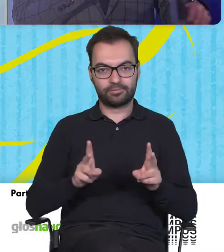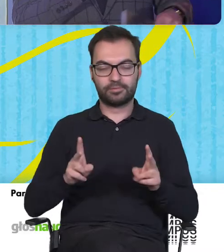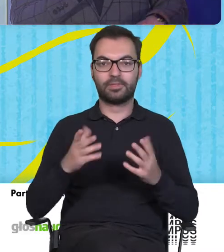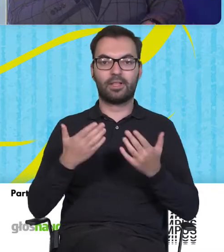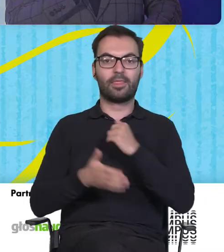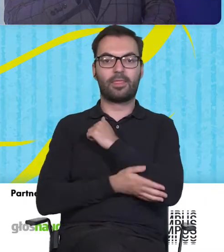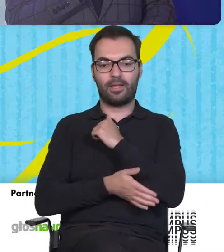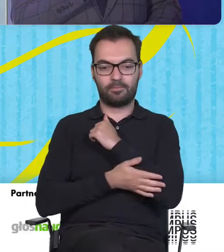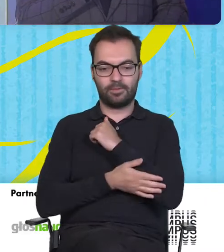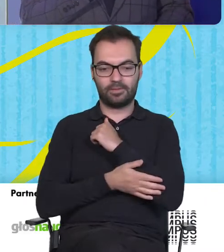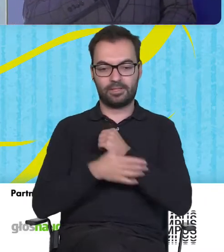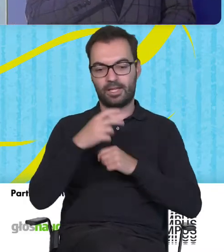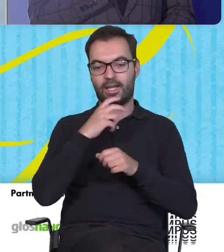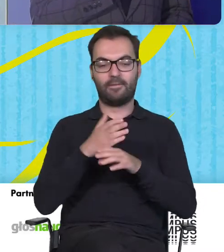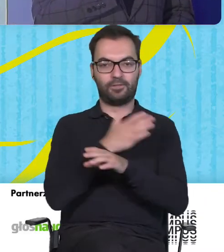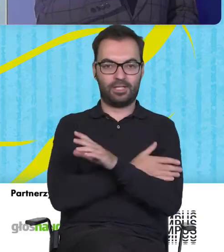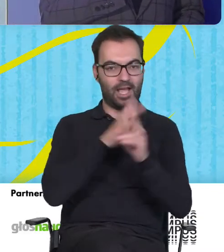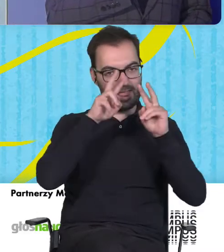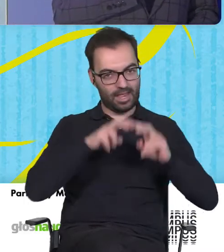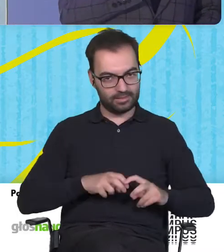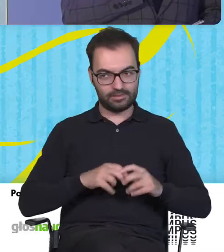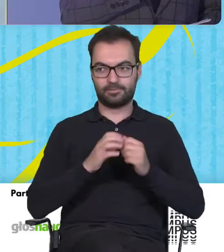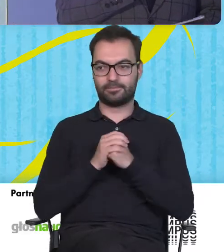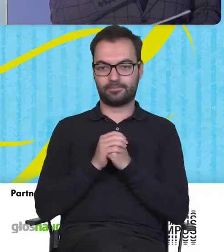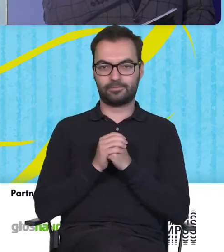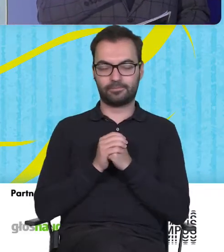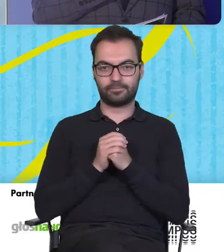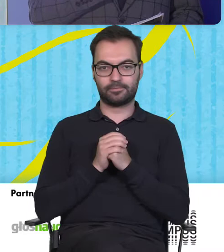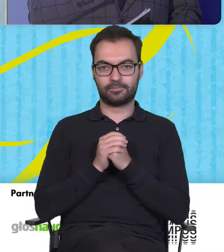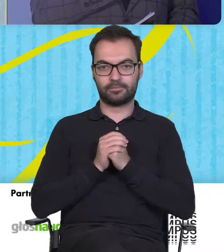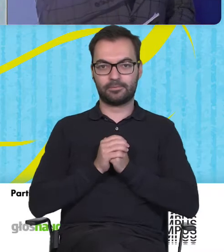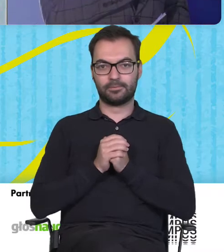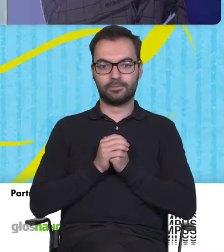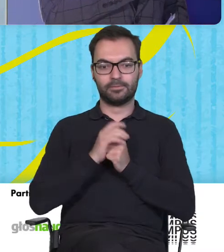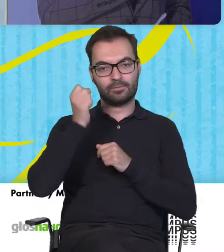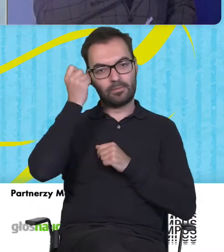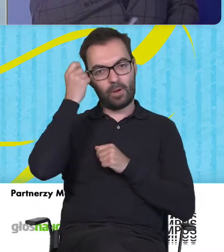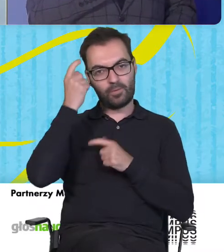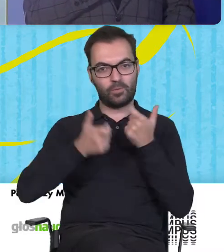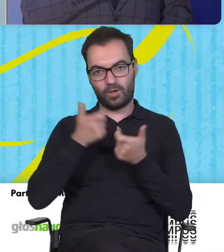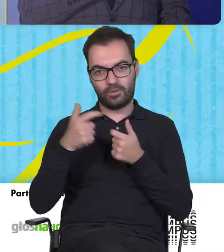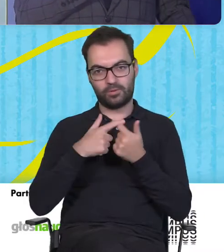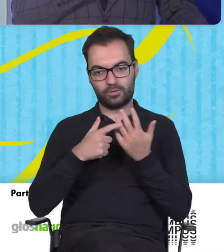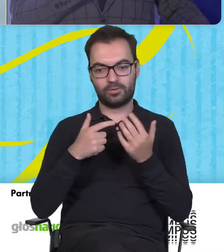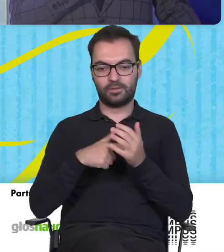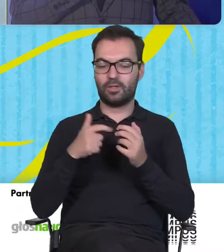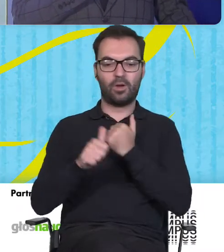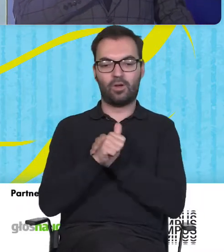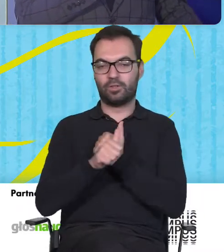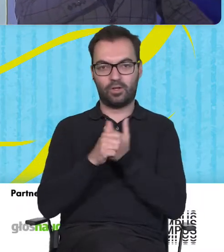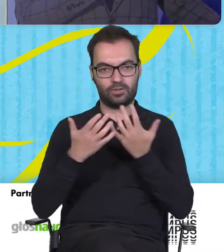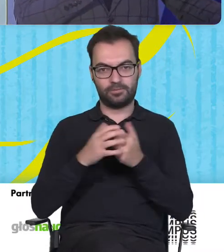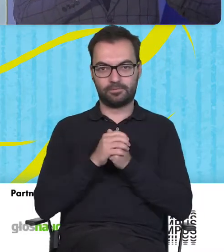empatyzacji, której dokonaliśmy wcześniej. W generowaniu pomysłów generalnie chodzi o to, że